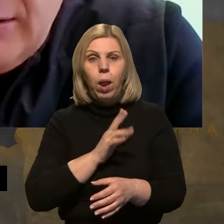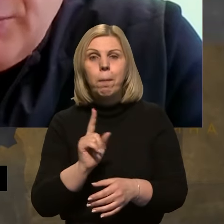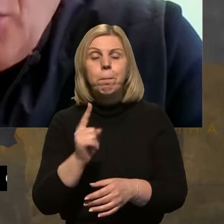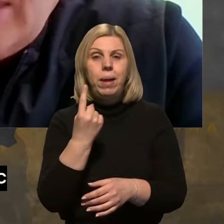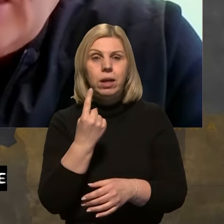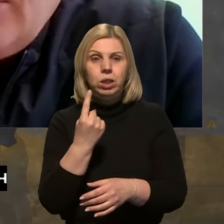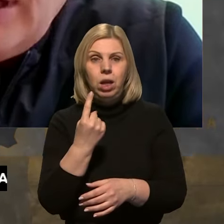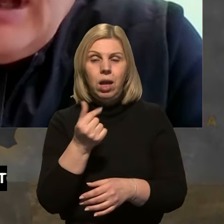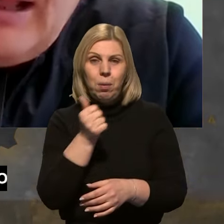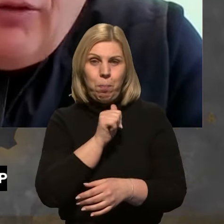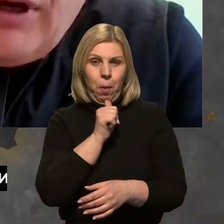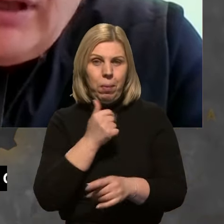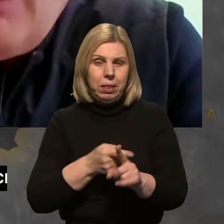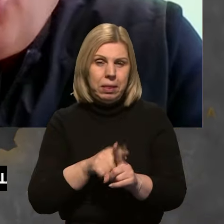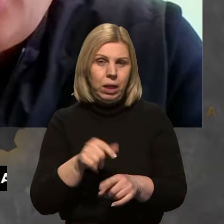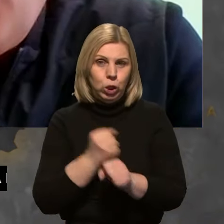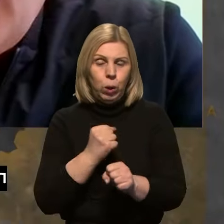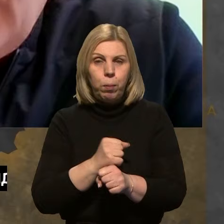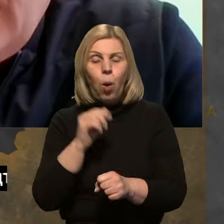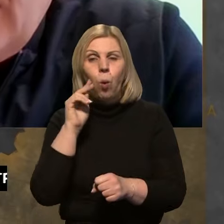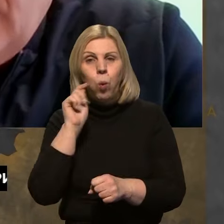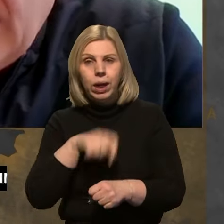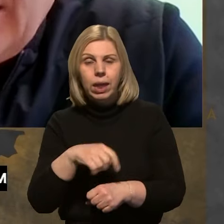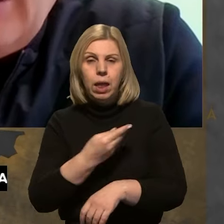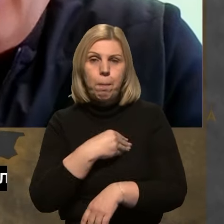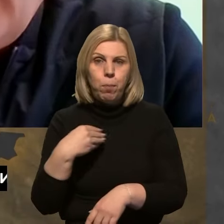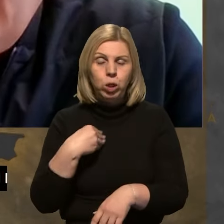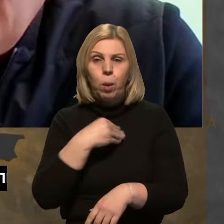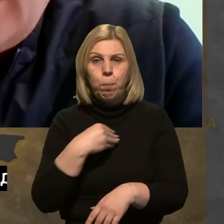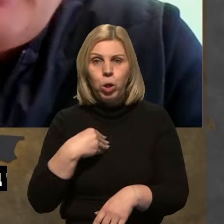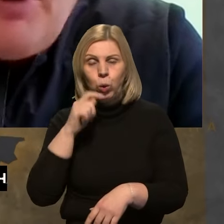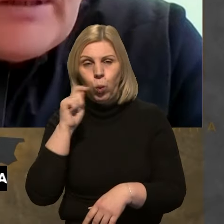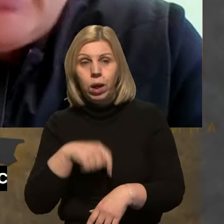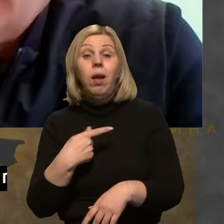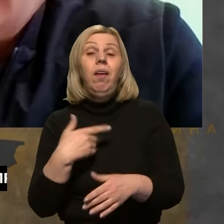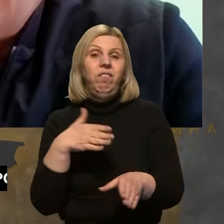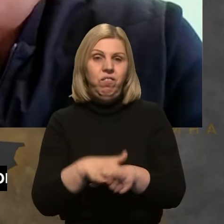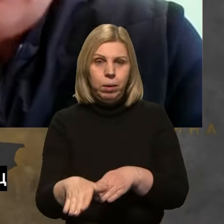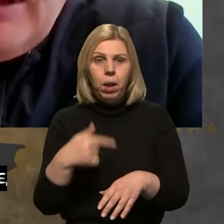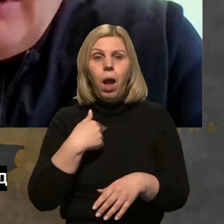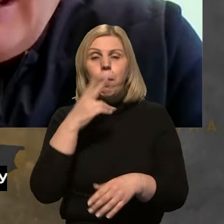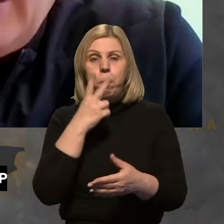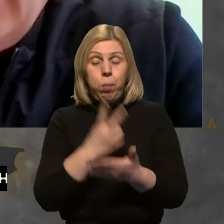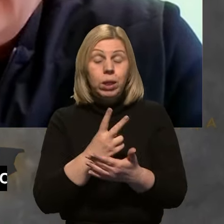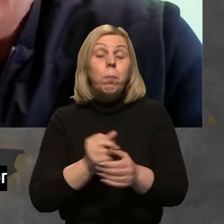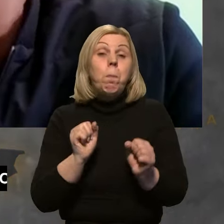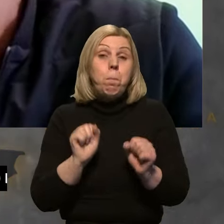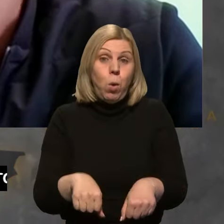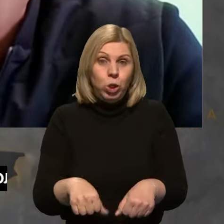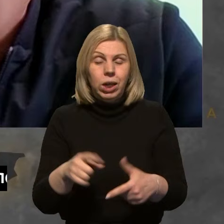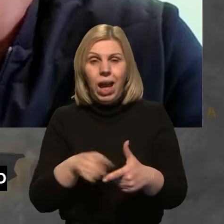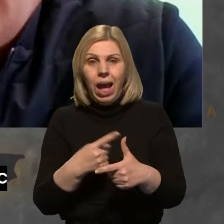спроба це зробити. Україна, Польща, Польща, Україна. Вона відбулася, ми показали, що це можливо, але